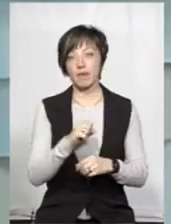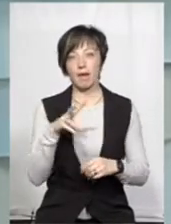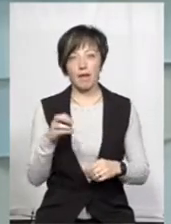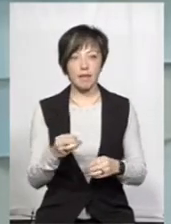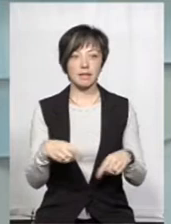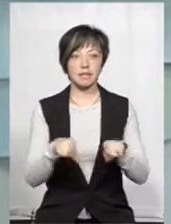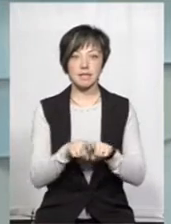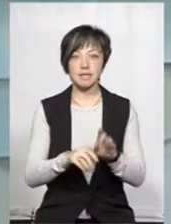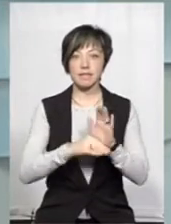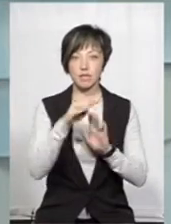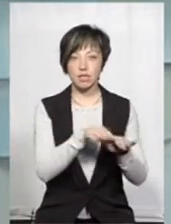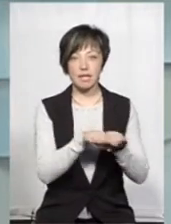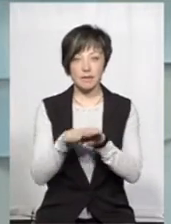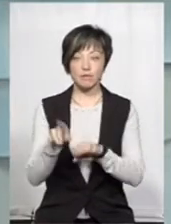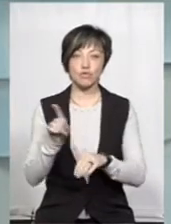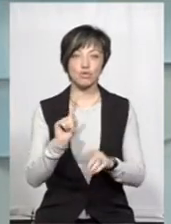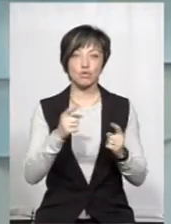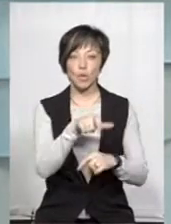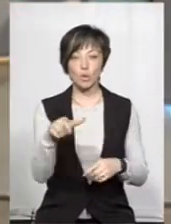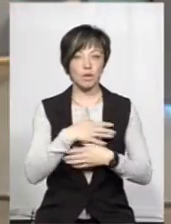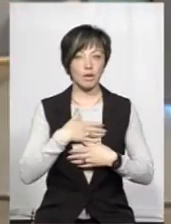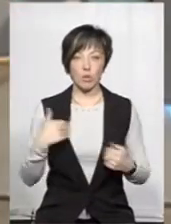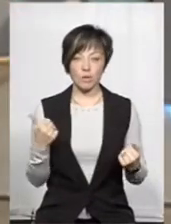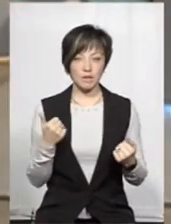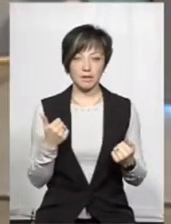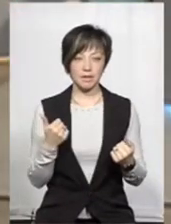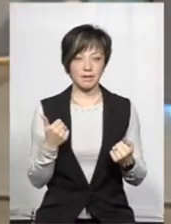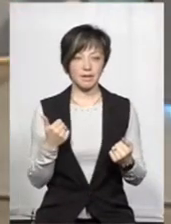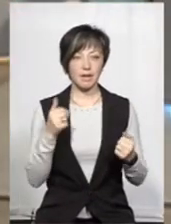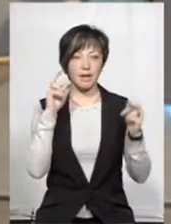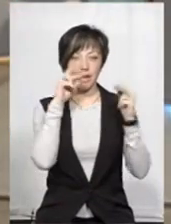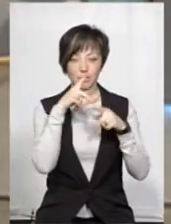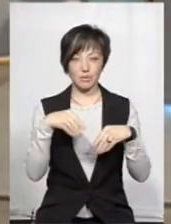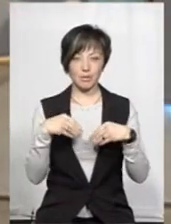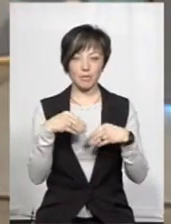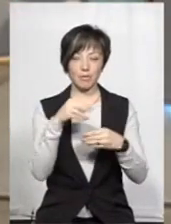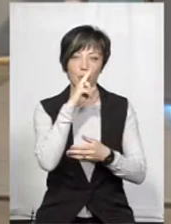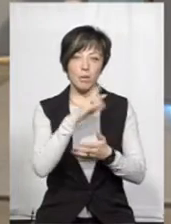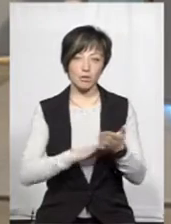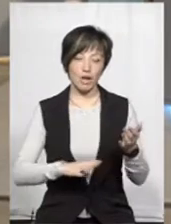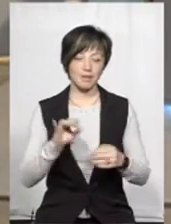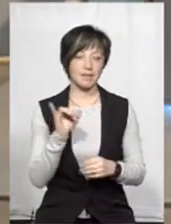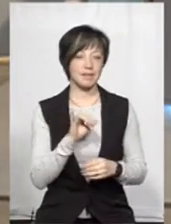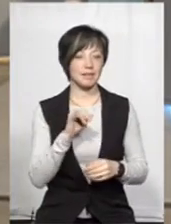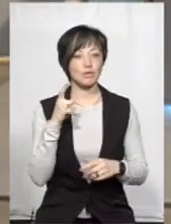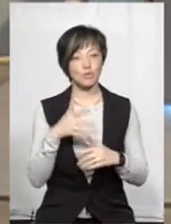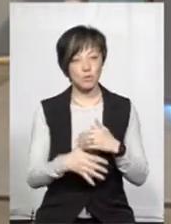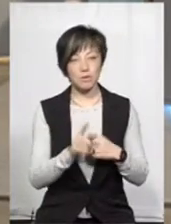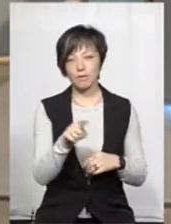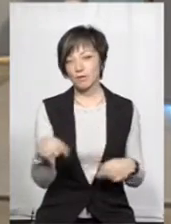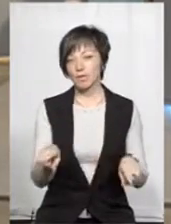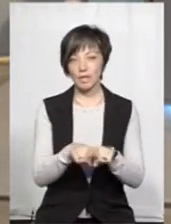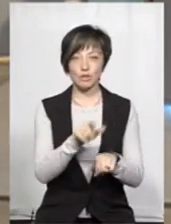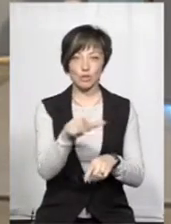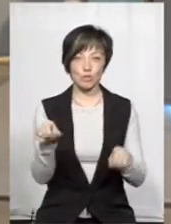але настільки їм завищили планку, що чомусь люди не хотіли їм хибу якусь там пробачати, і зрозуміти, що вони